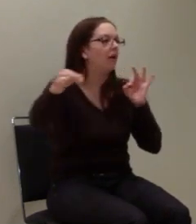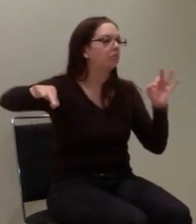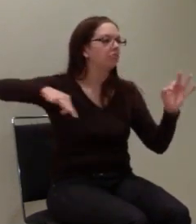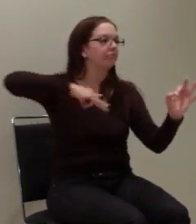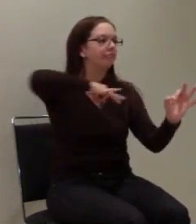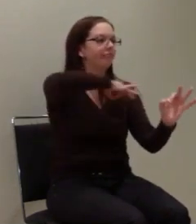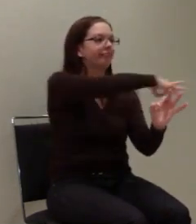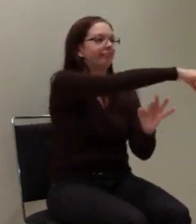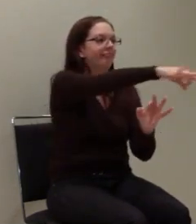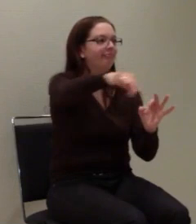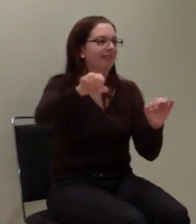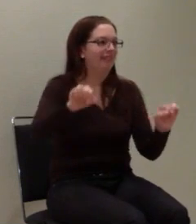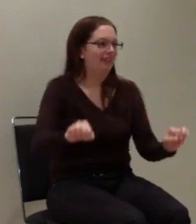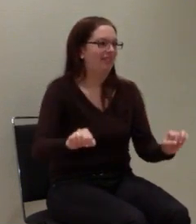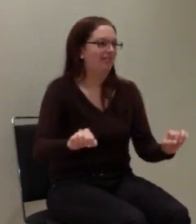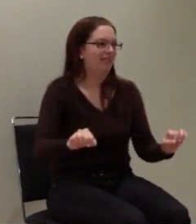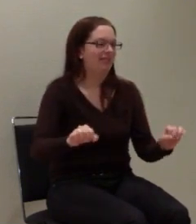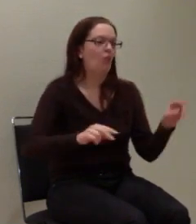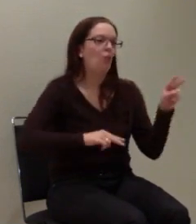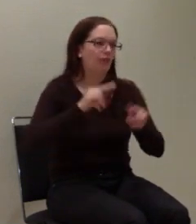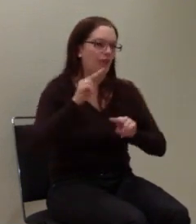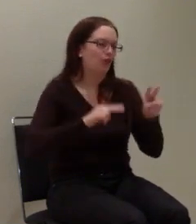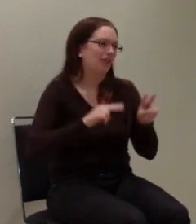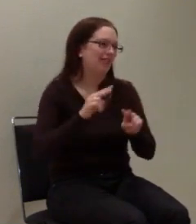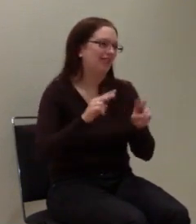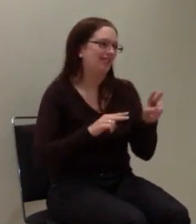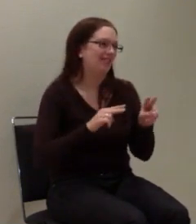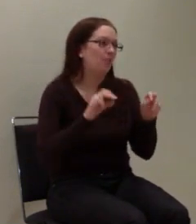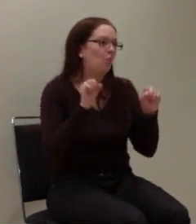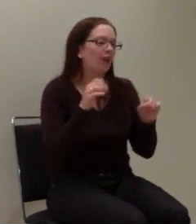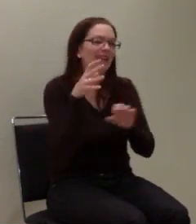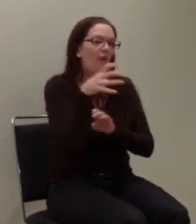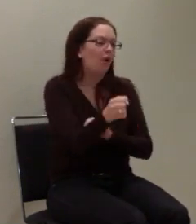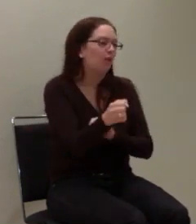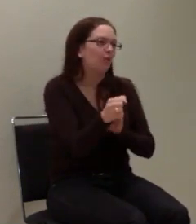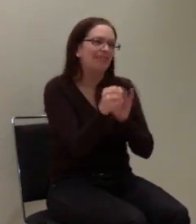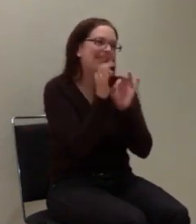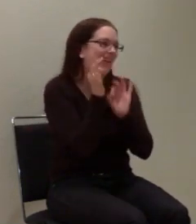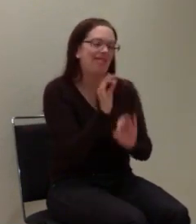Von daher ist das relativ ungenau, was da an der Ortung gemacht wird.